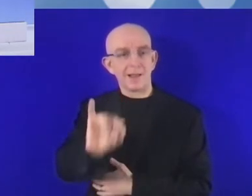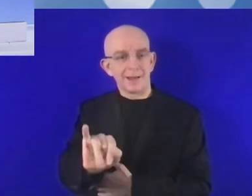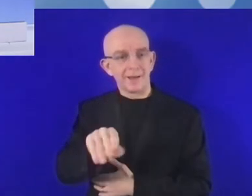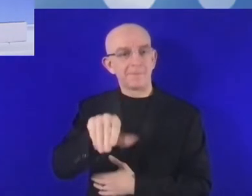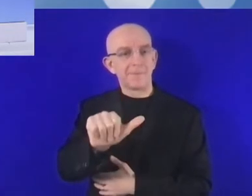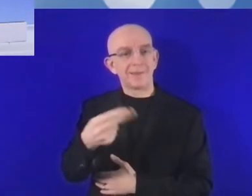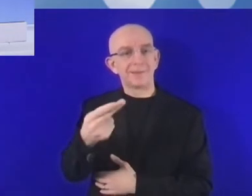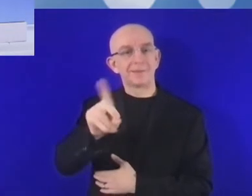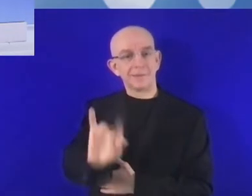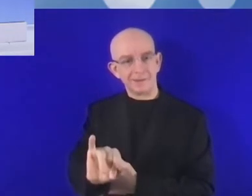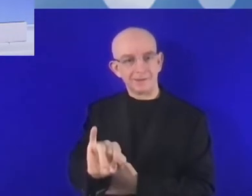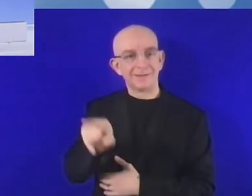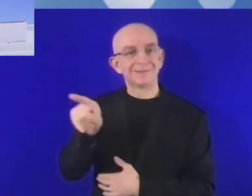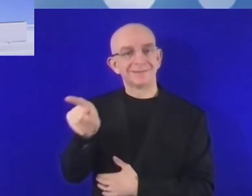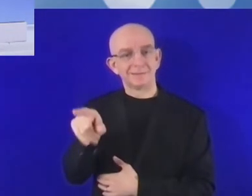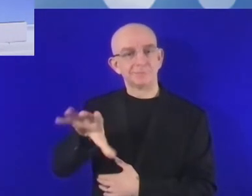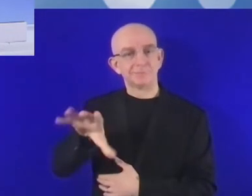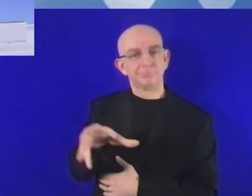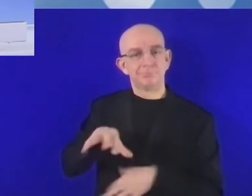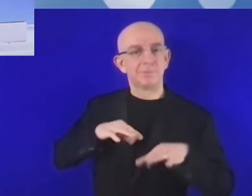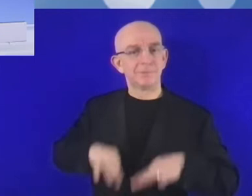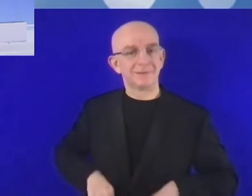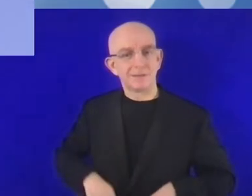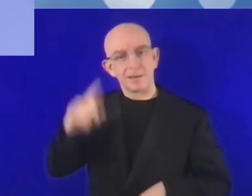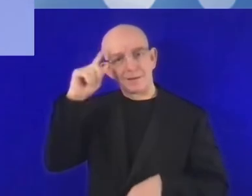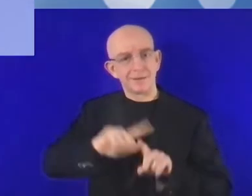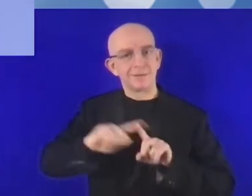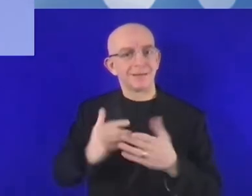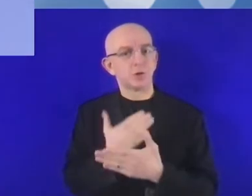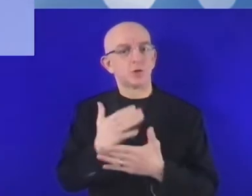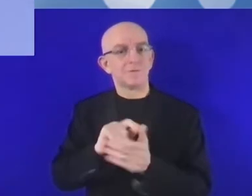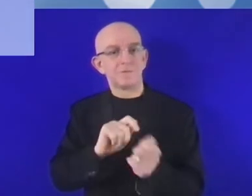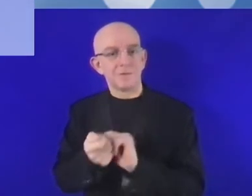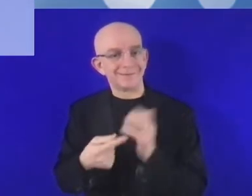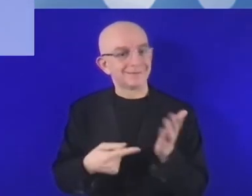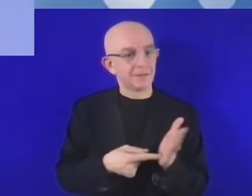Etiopii, z Etiopii pani Huria Ali Mahdi.